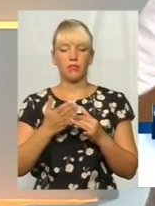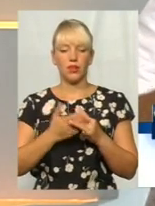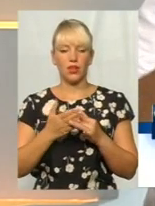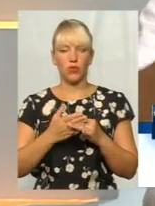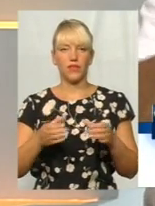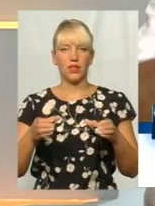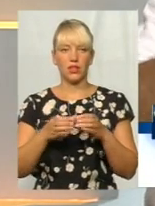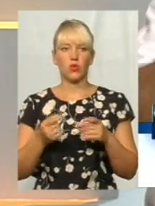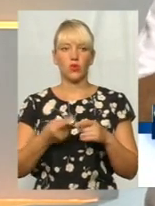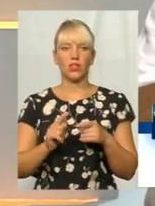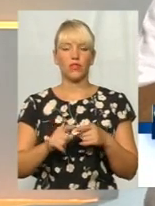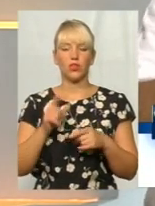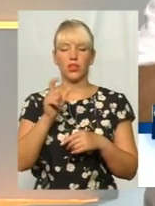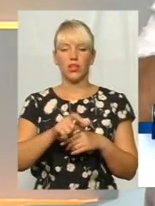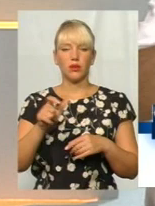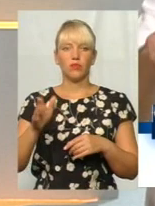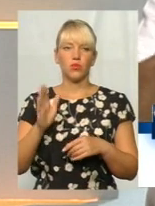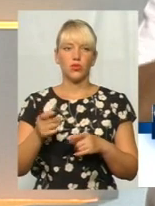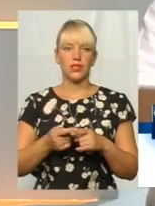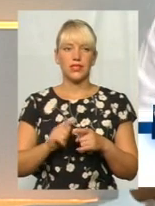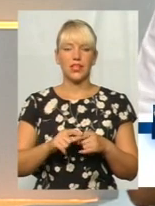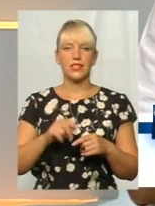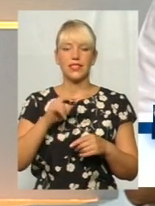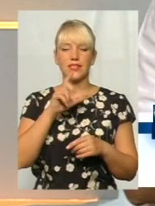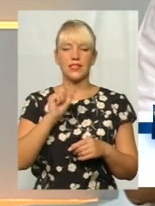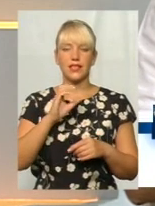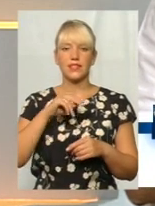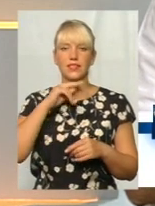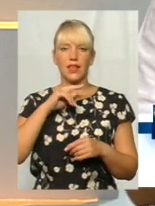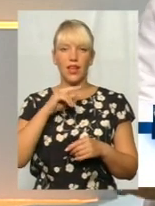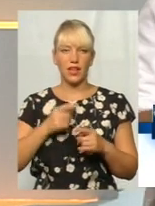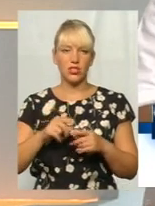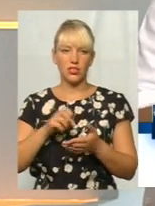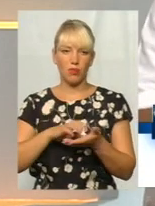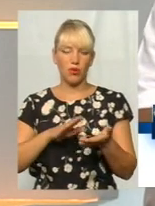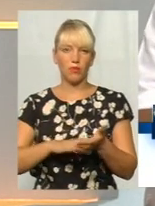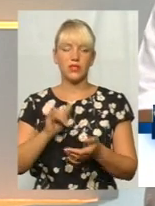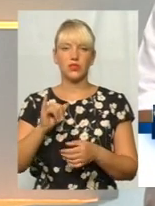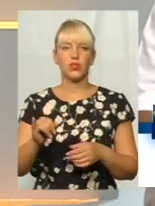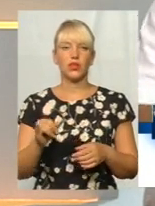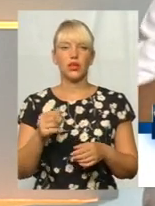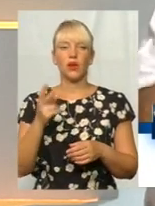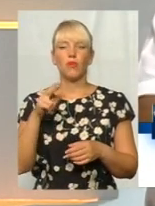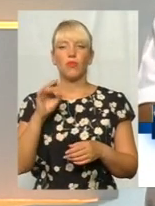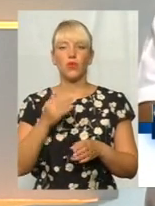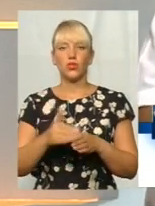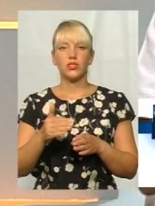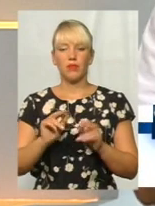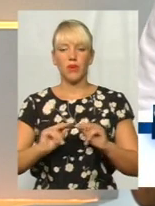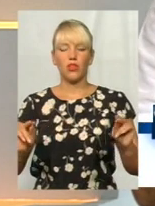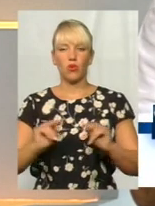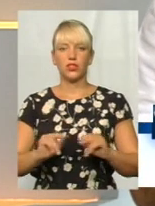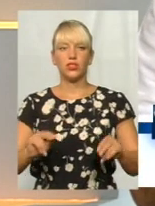знову ж таки, вони будуть, але це застереження прописано. Потім по частині педагогічних